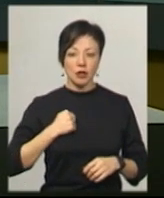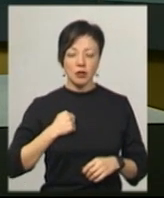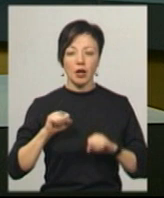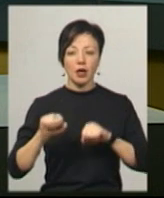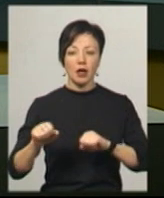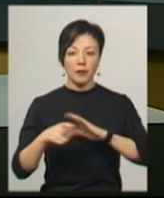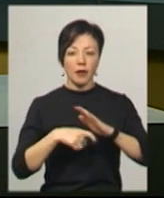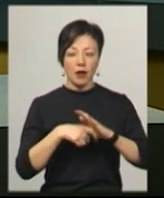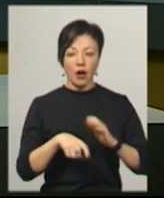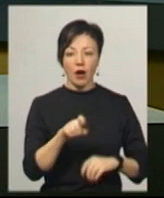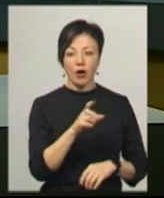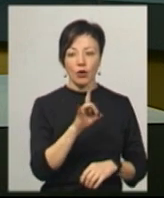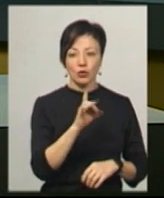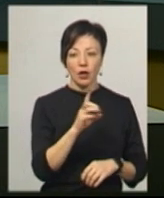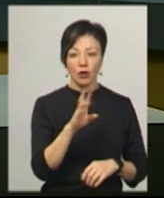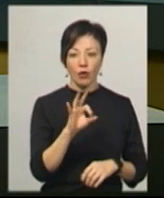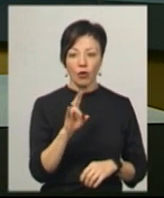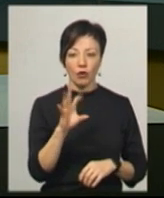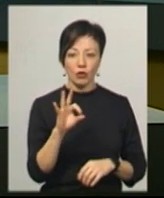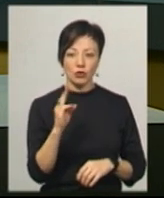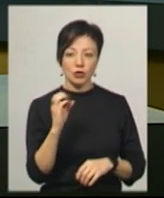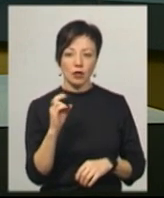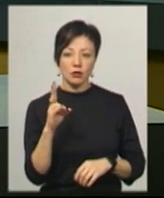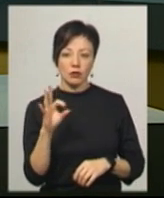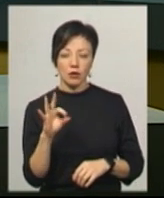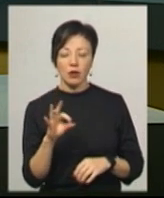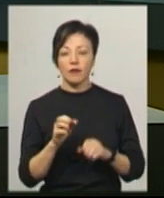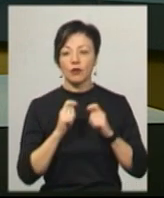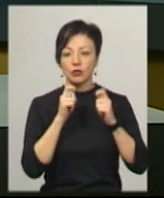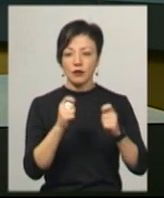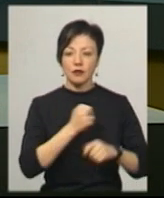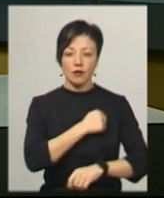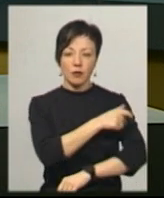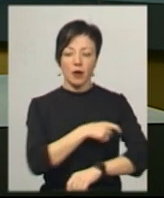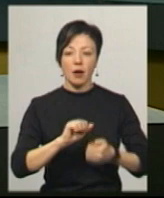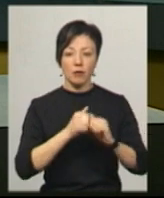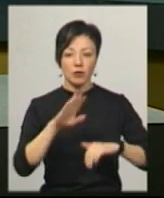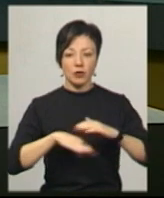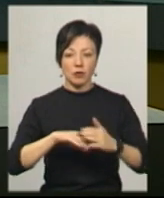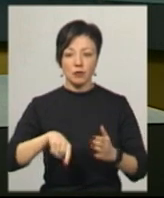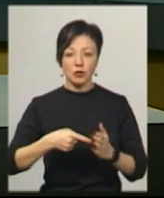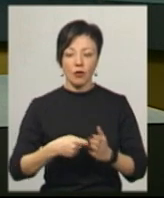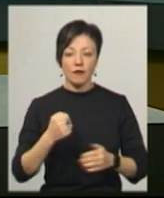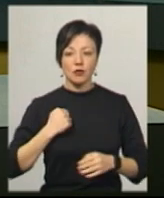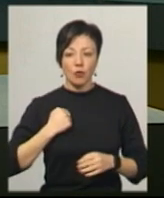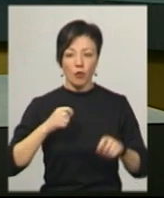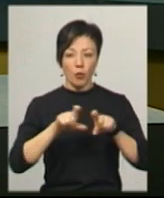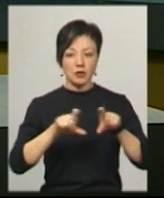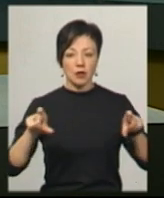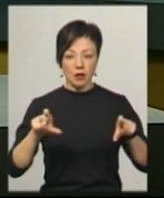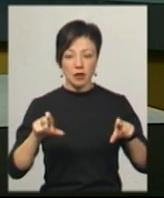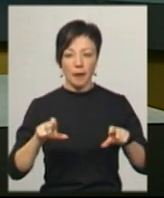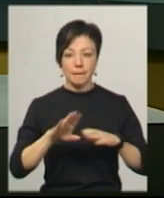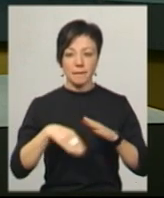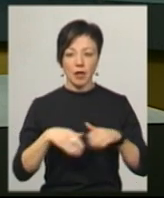Руслана Коношенко. Вручив посмертну нагороду військовий комісар Кам'янець Подільського об'єднаного міського військового комісаріату